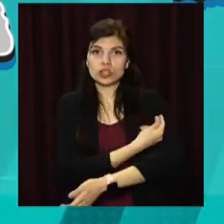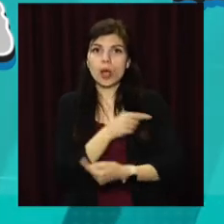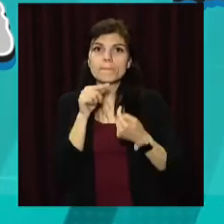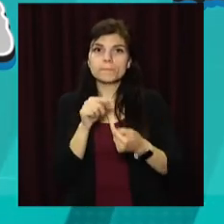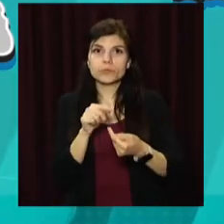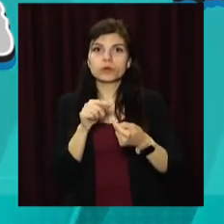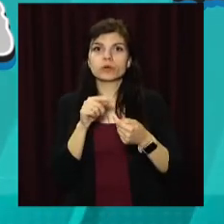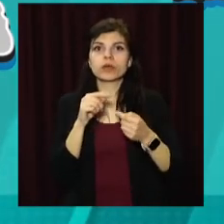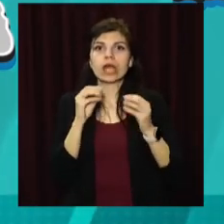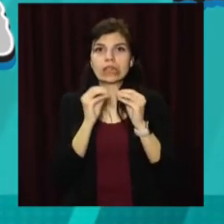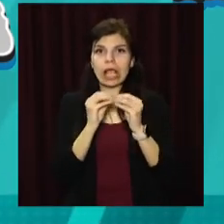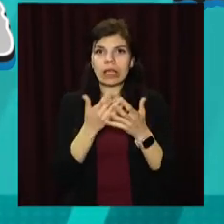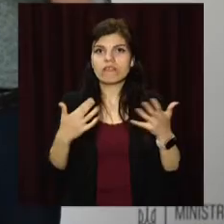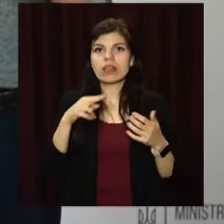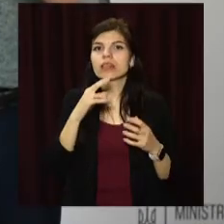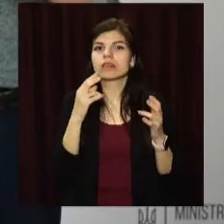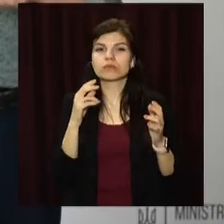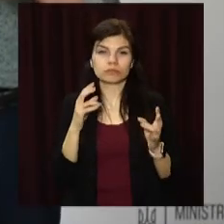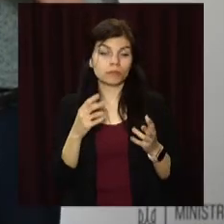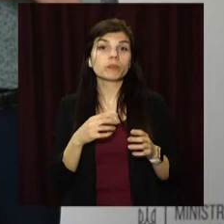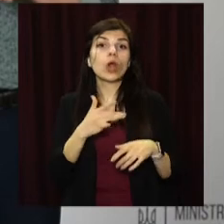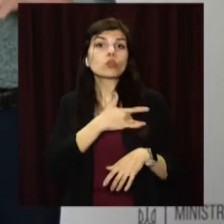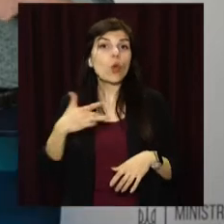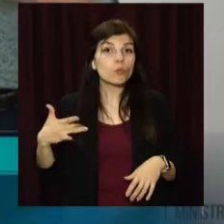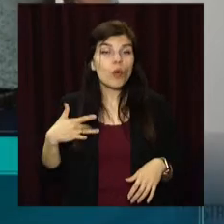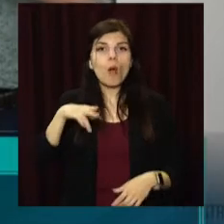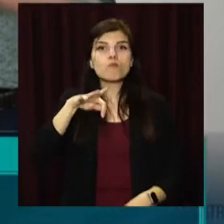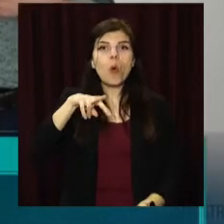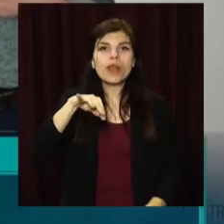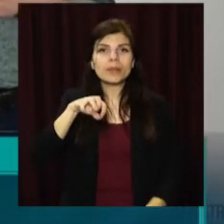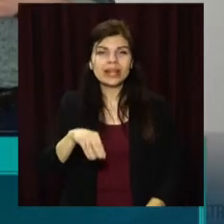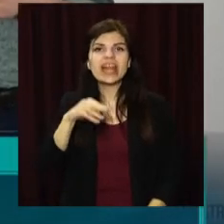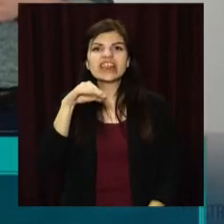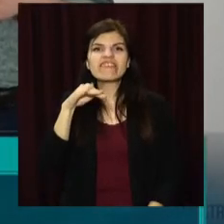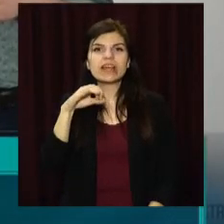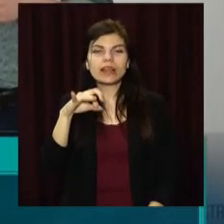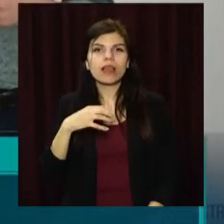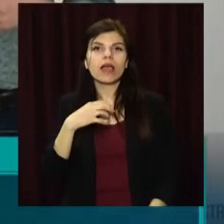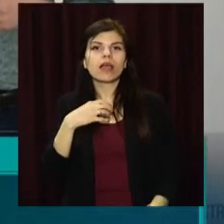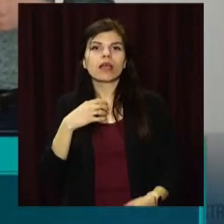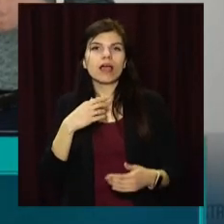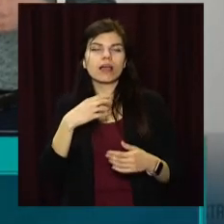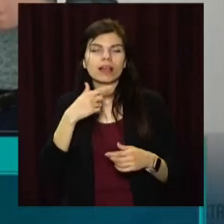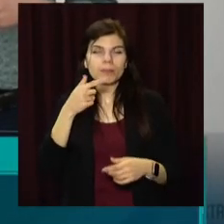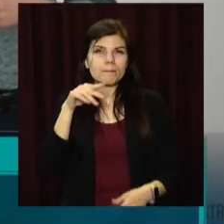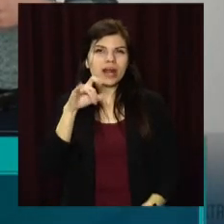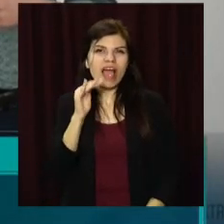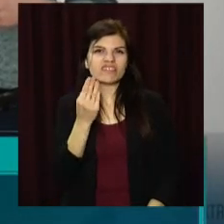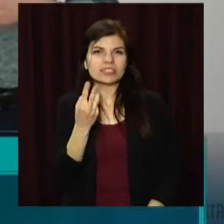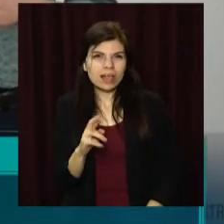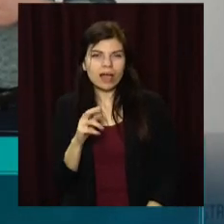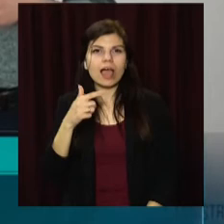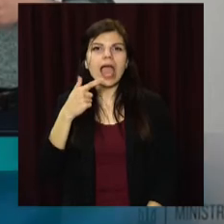проти десятини дух. Туберкульозу, поліоміліту, дифтерії, кашлюка, правця, гепатиту B,